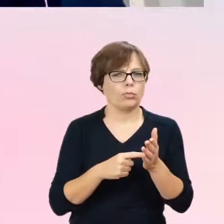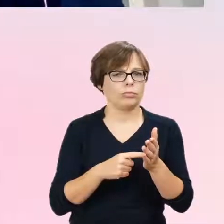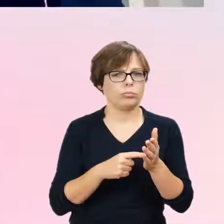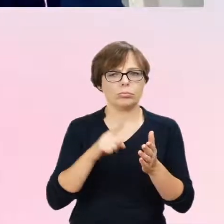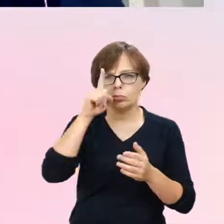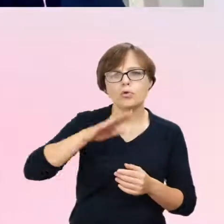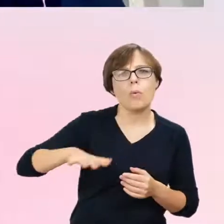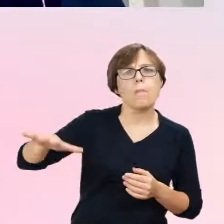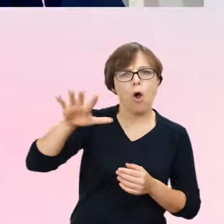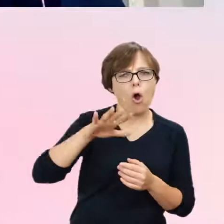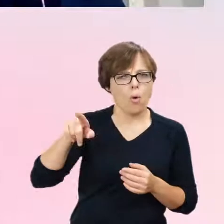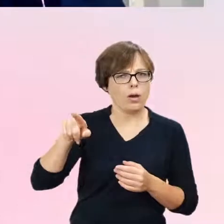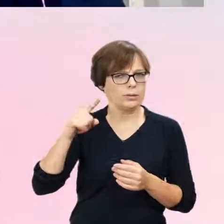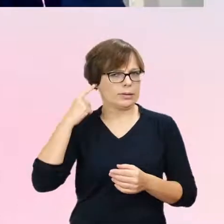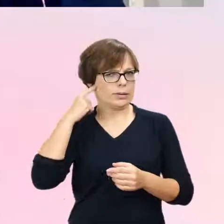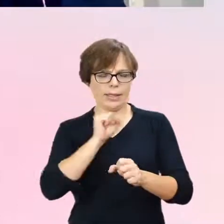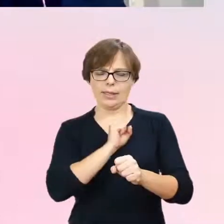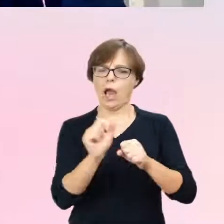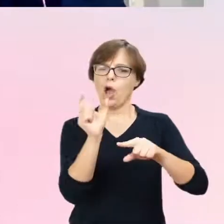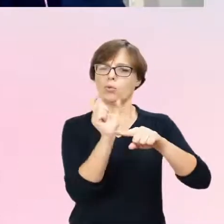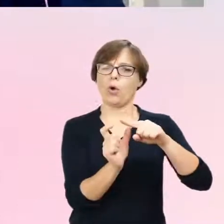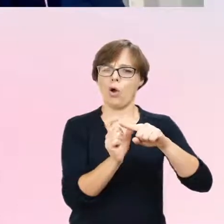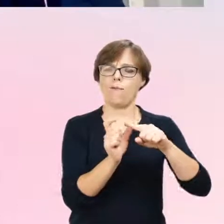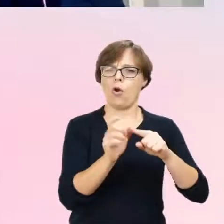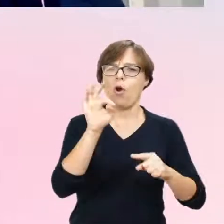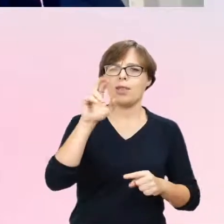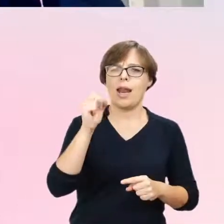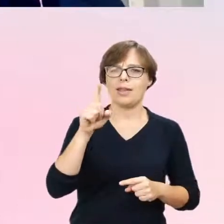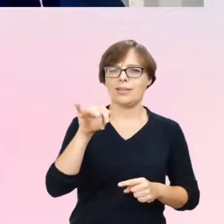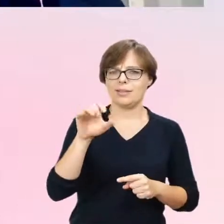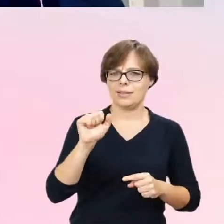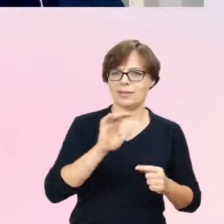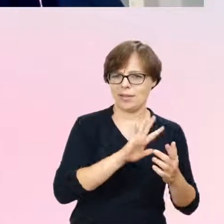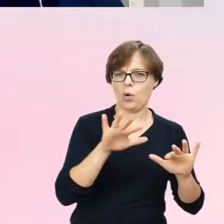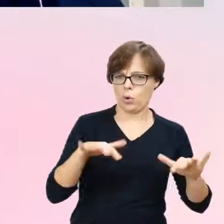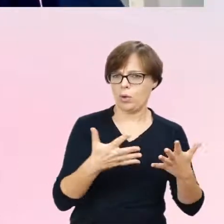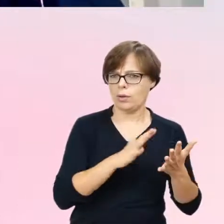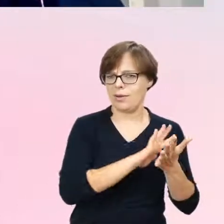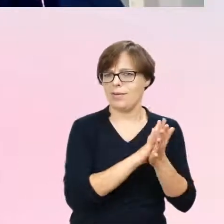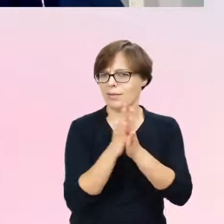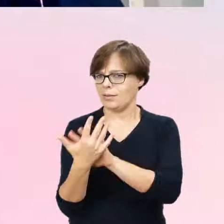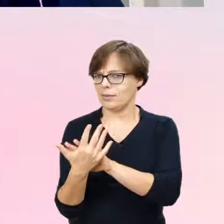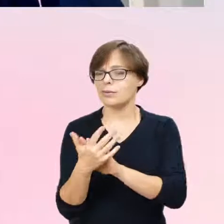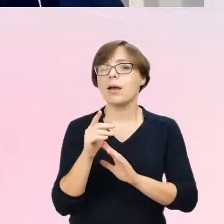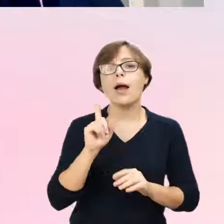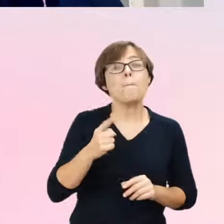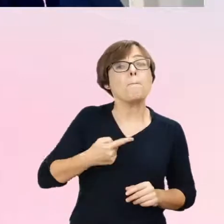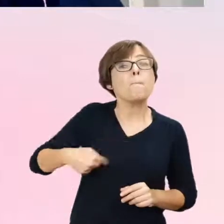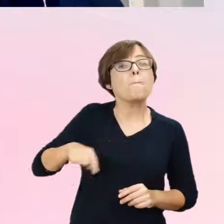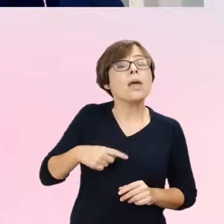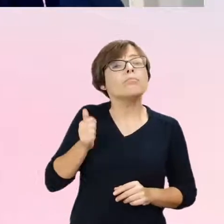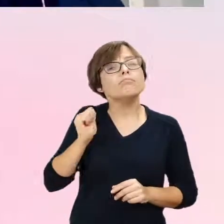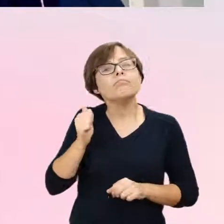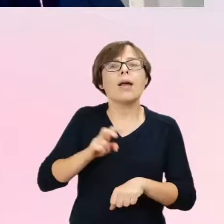społecznym to określenie, ale jak my profesjonaliści to